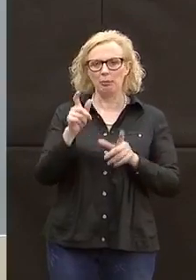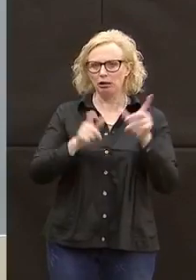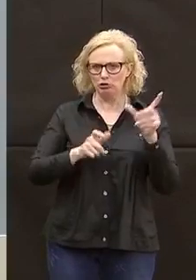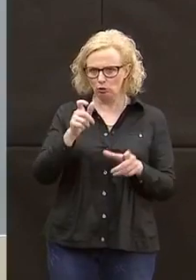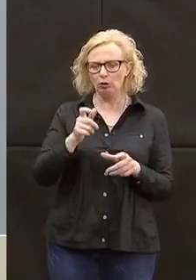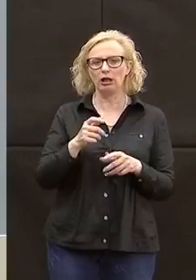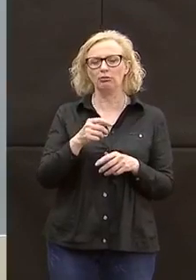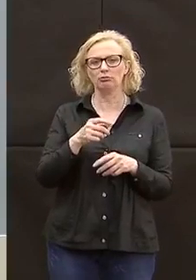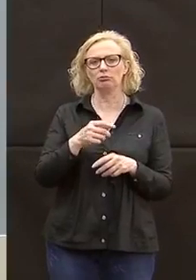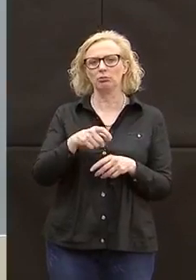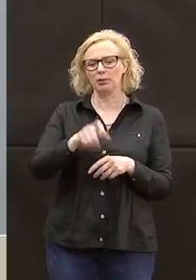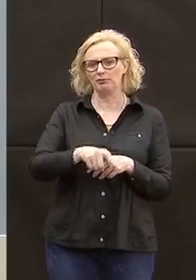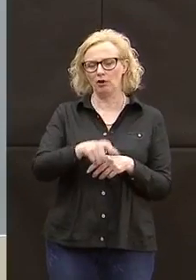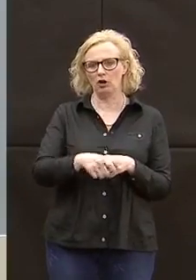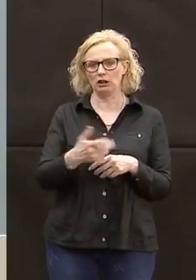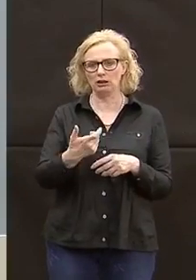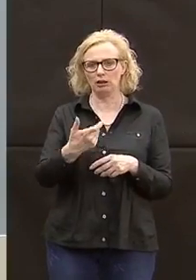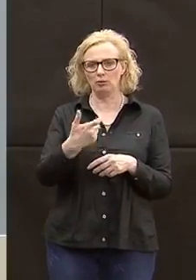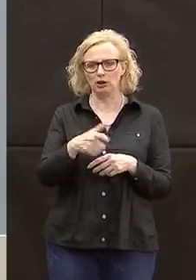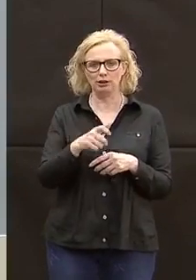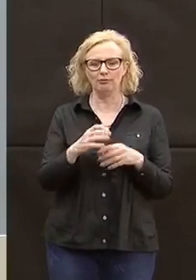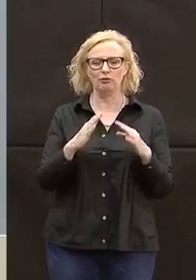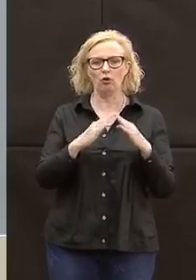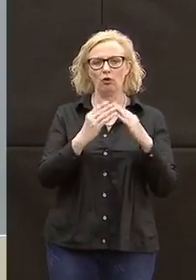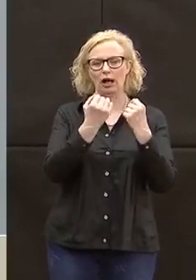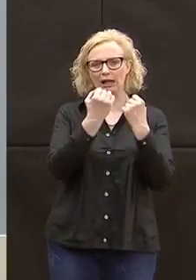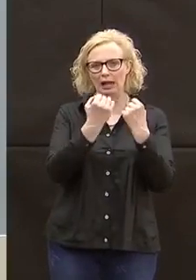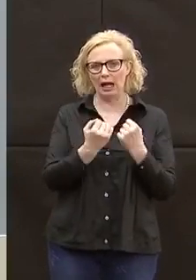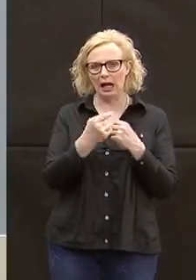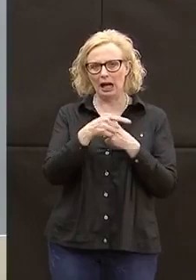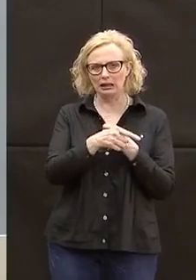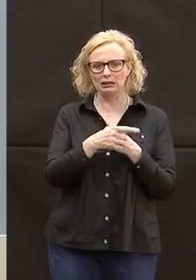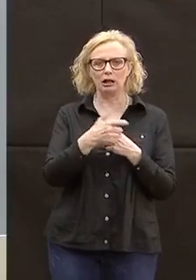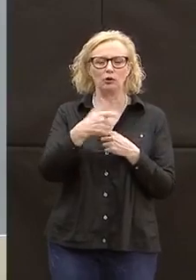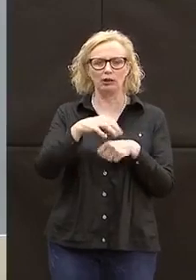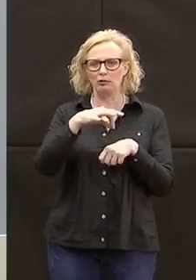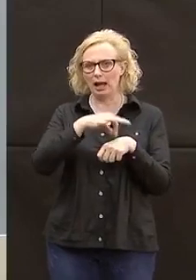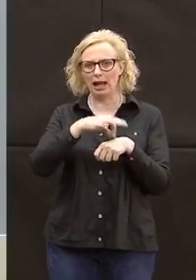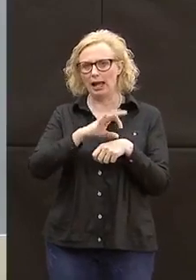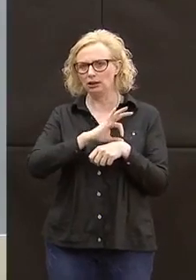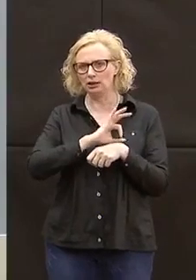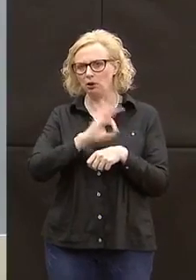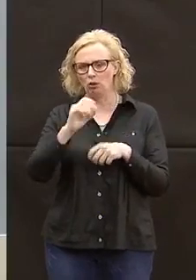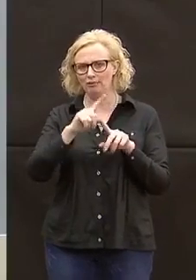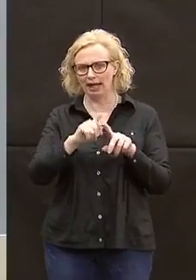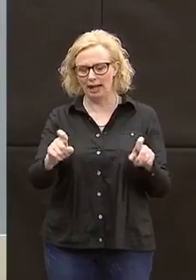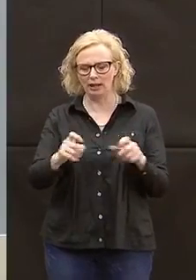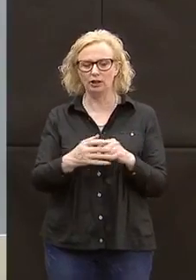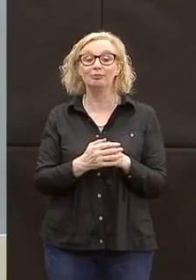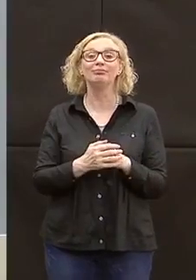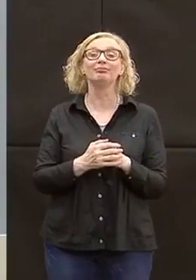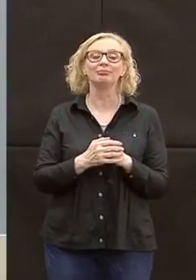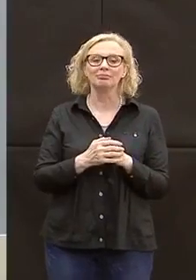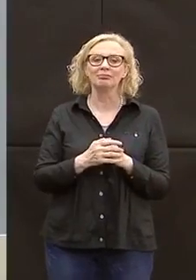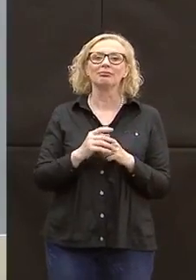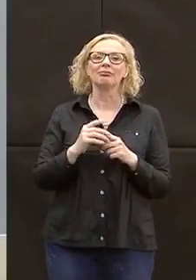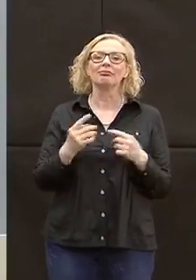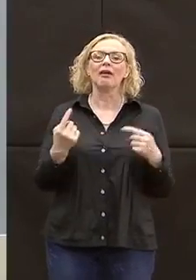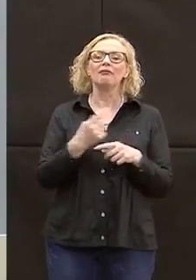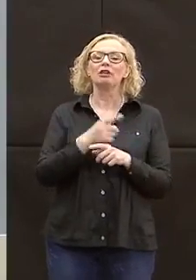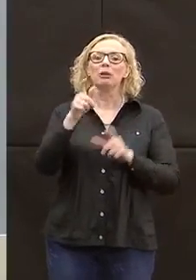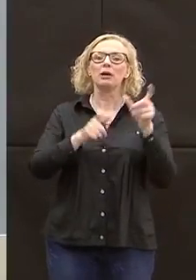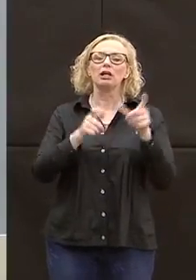effettuati all'interno del domicilio perché appunto ammalati o quant'altro, per tutti quelli che devono